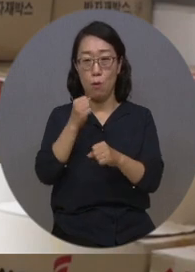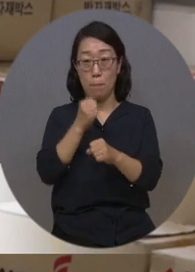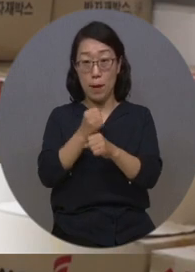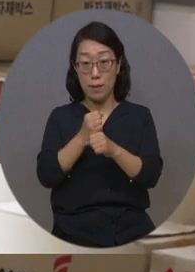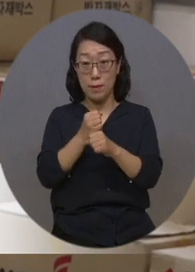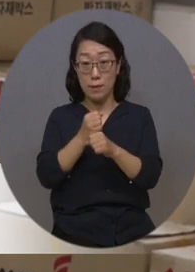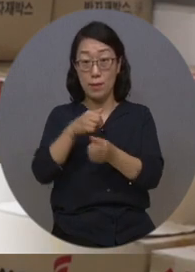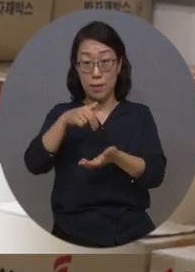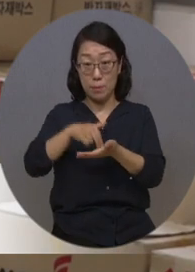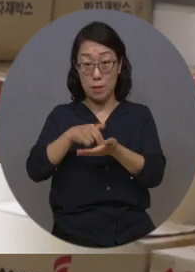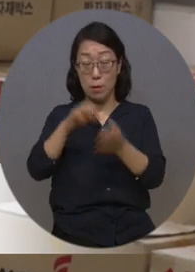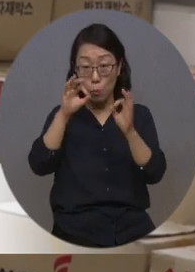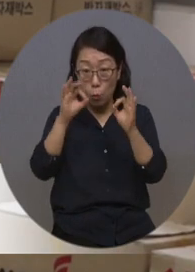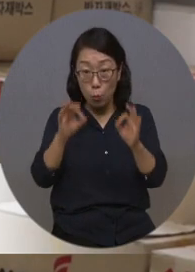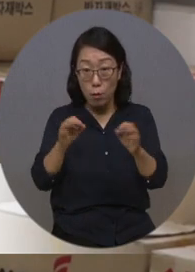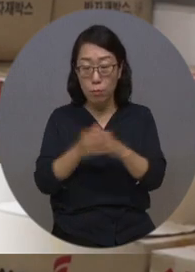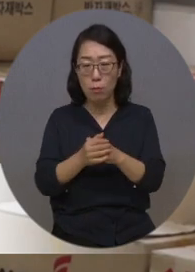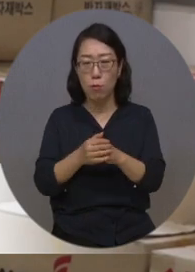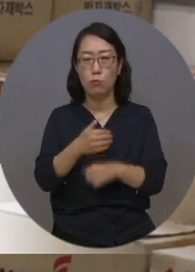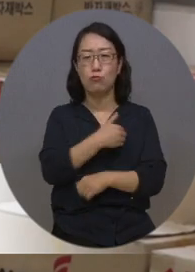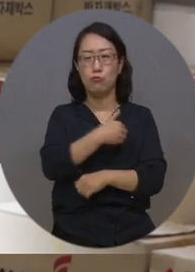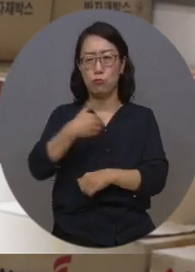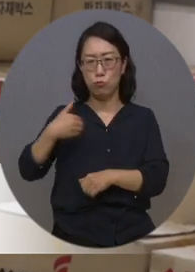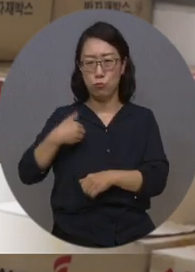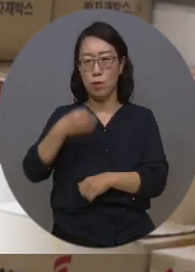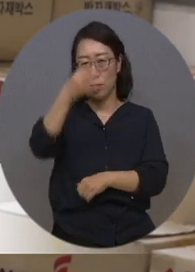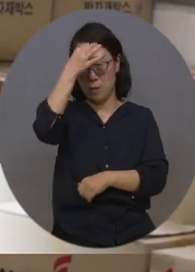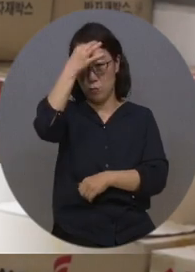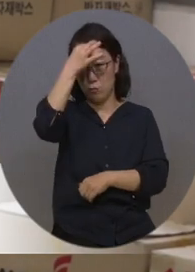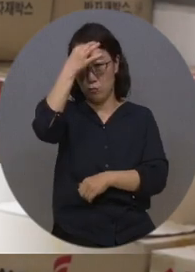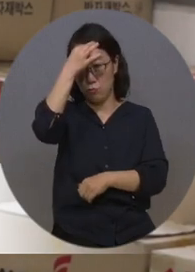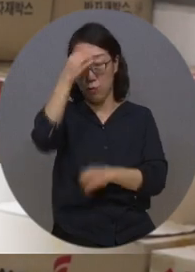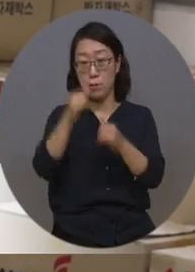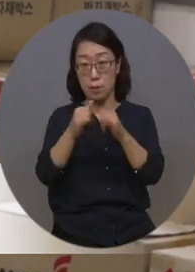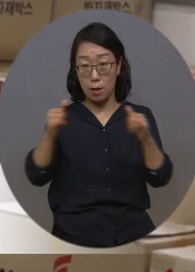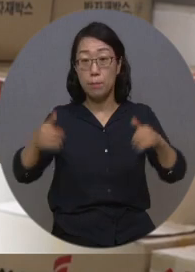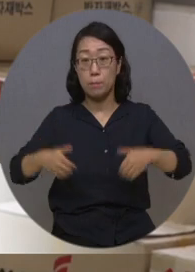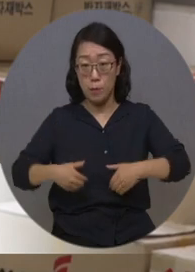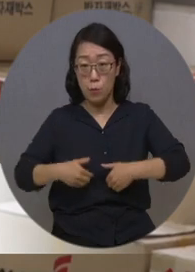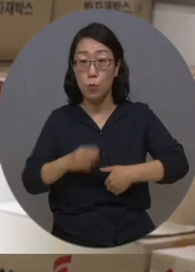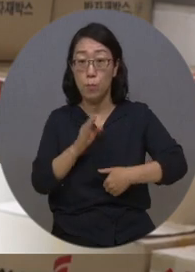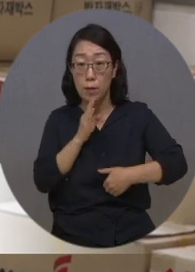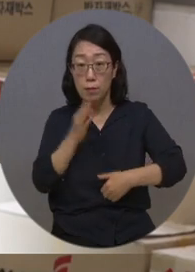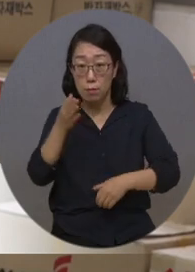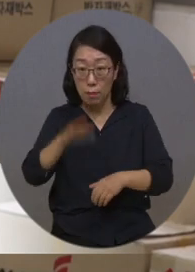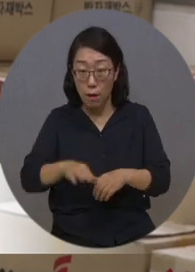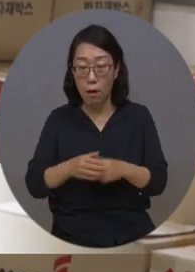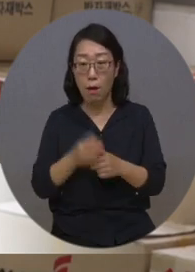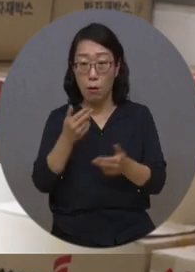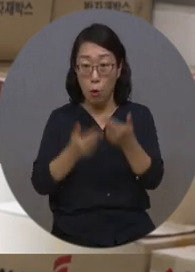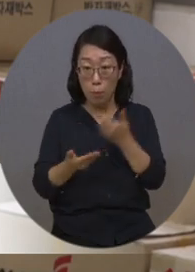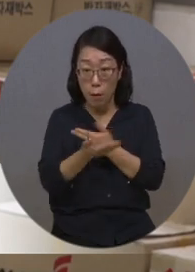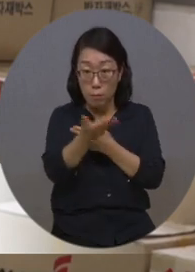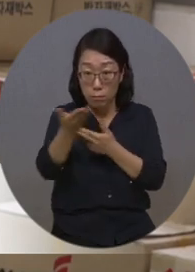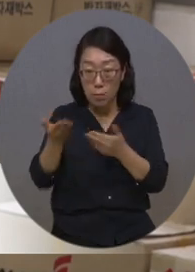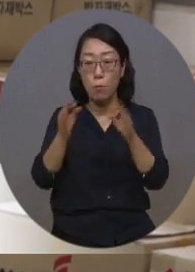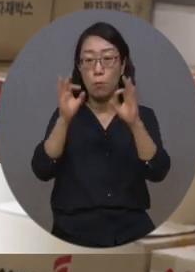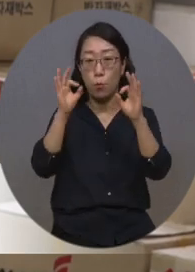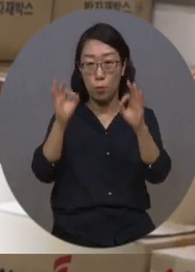봤을 때는 충분한 숙달된 노동력이 필요했는데 협회에 계신 분들이